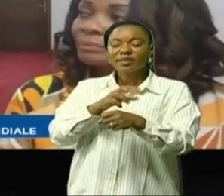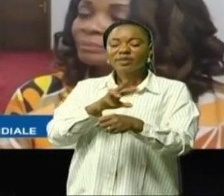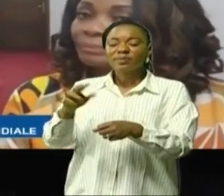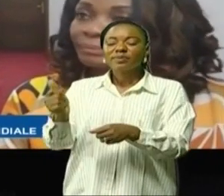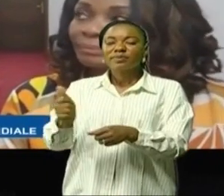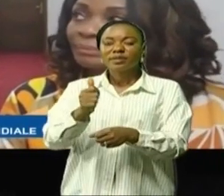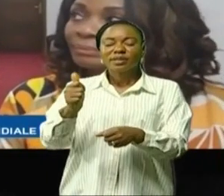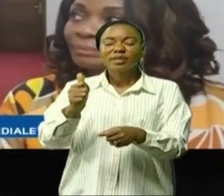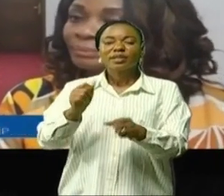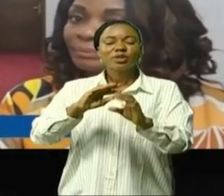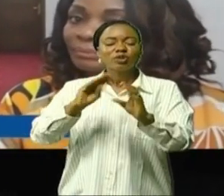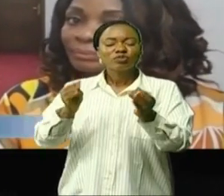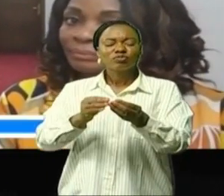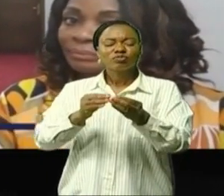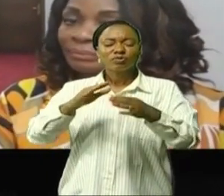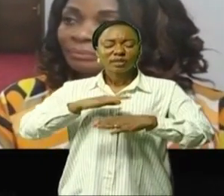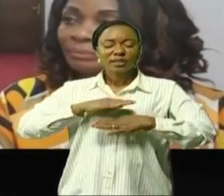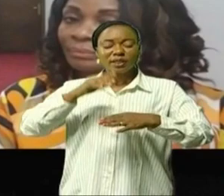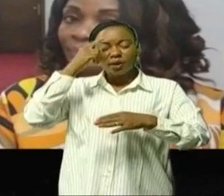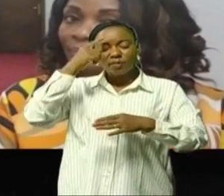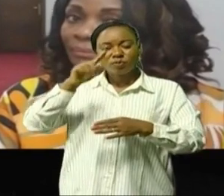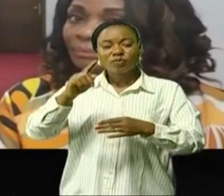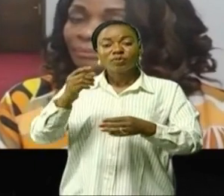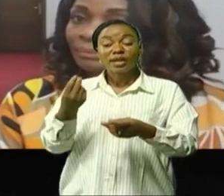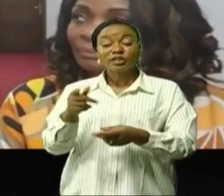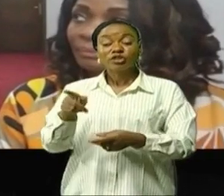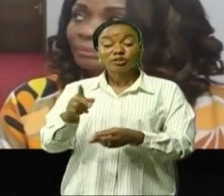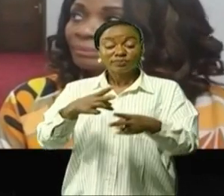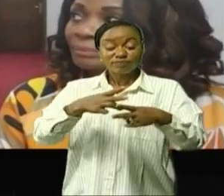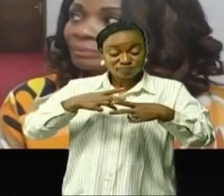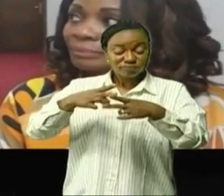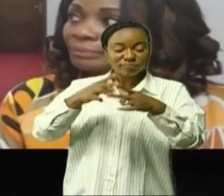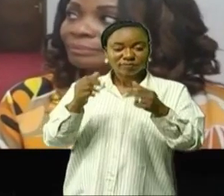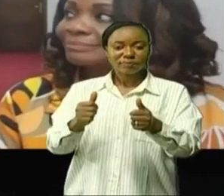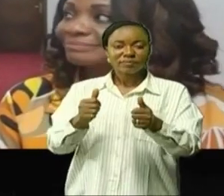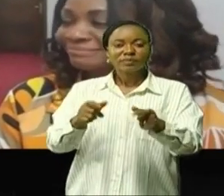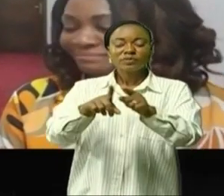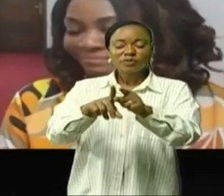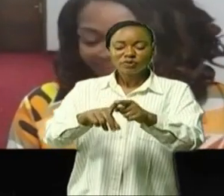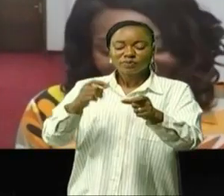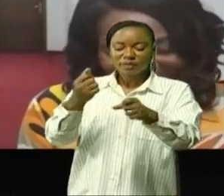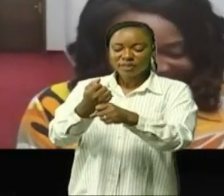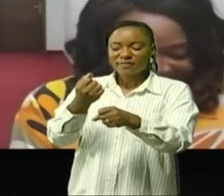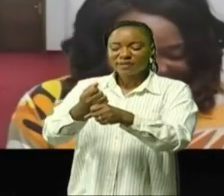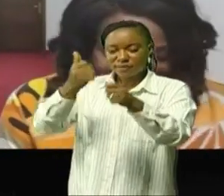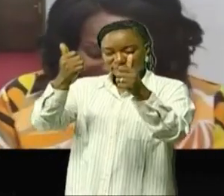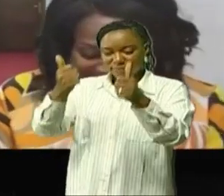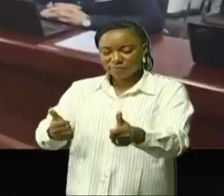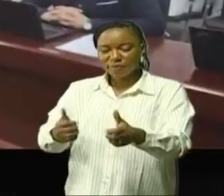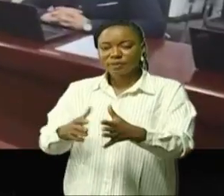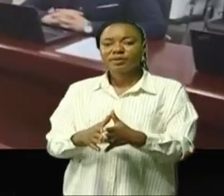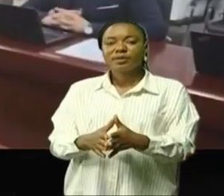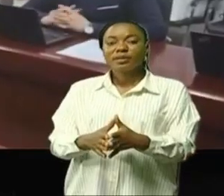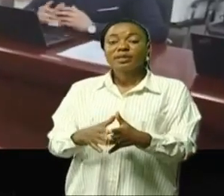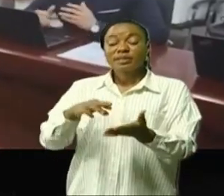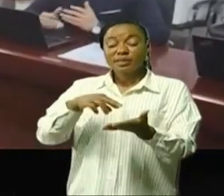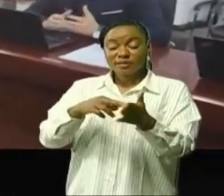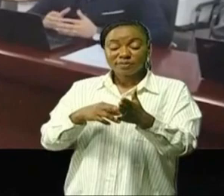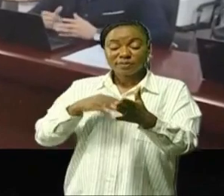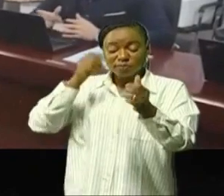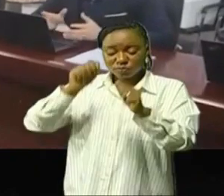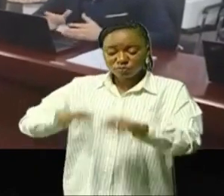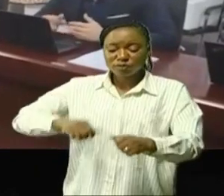tout à fait rassuré que le Fonair est sur le bon chemin pour atteindre ses objectifs